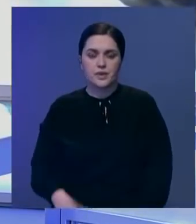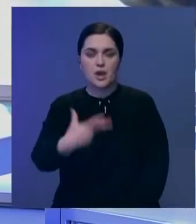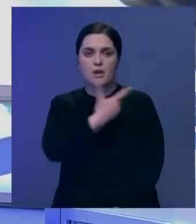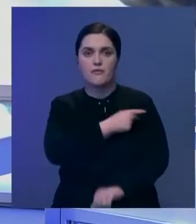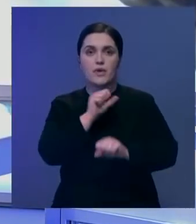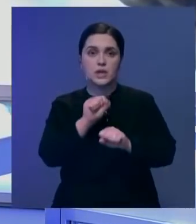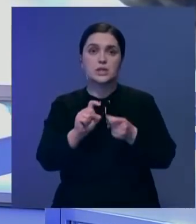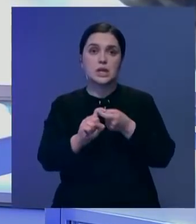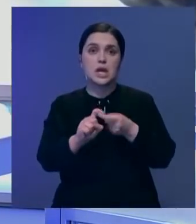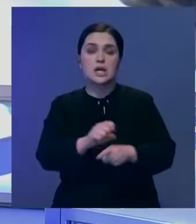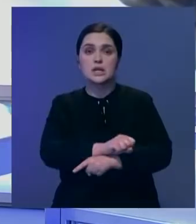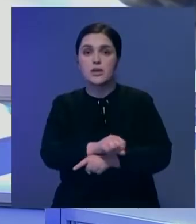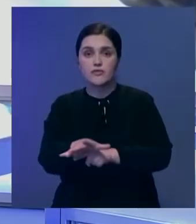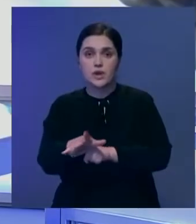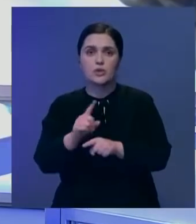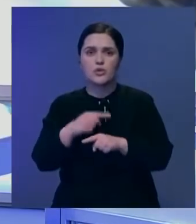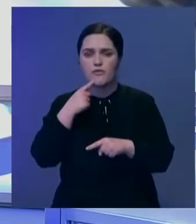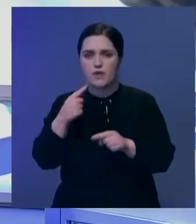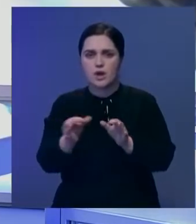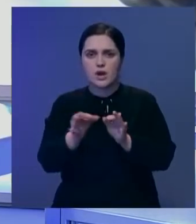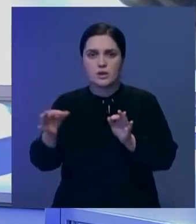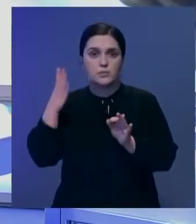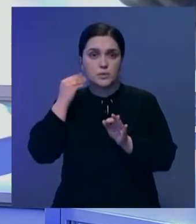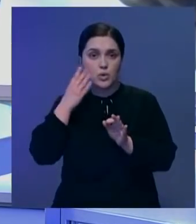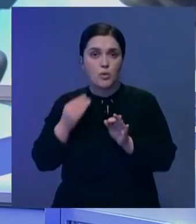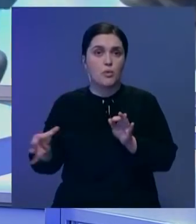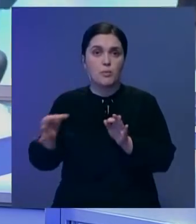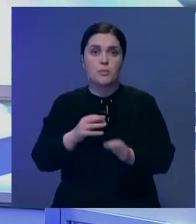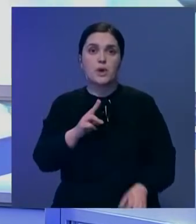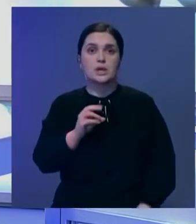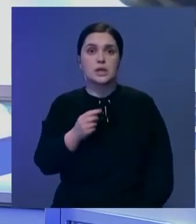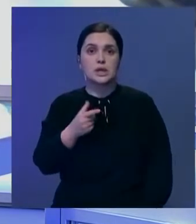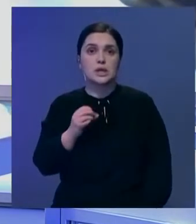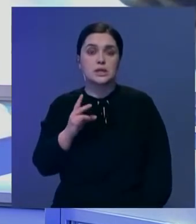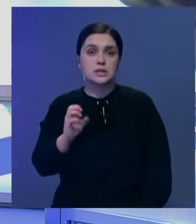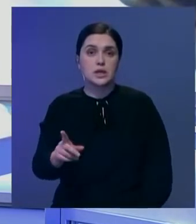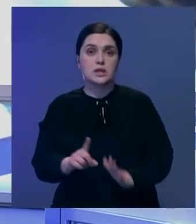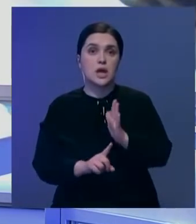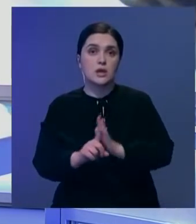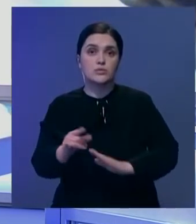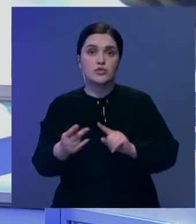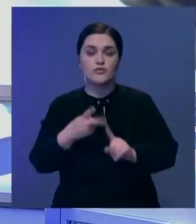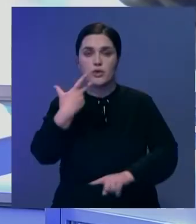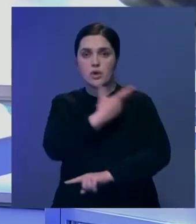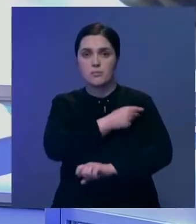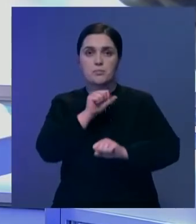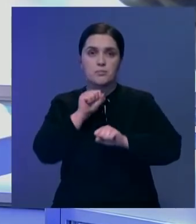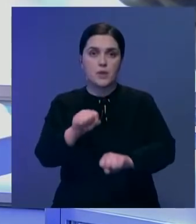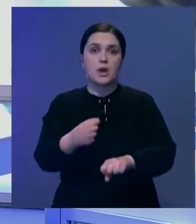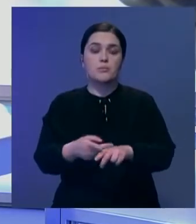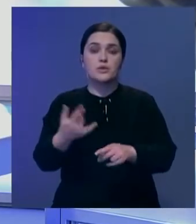Вакцинация от коронавируса проводится и в самом отдаленном районе Алматинской области, Кигенском. Там начался уже второй этап иммунизации.